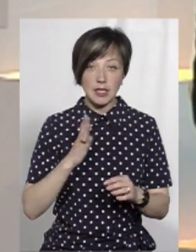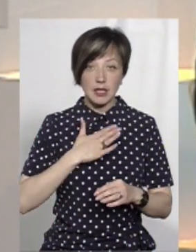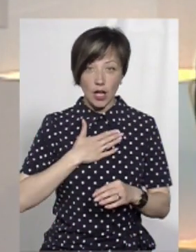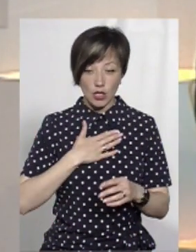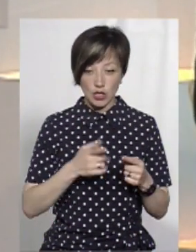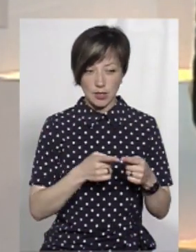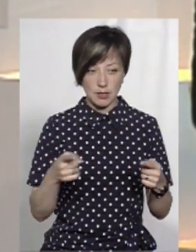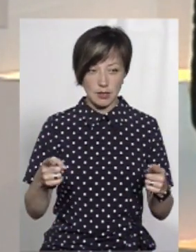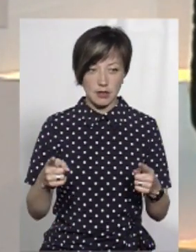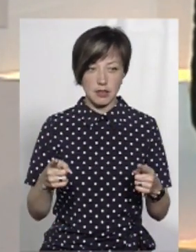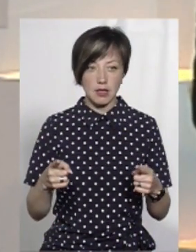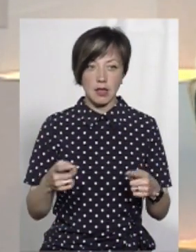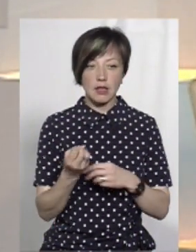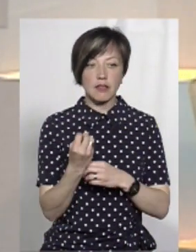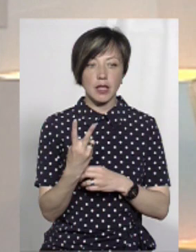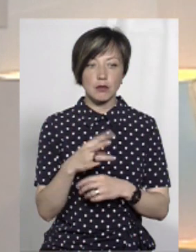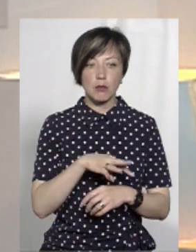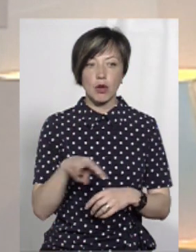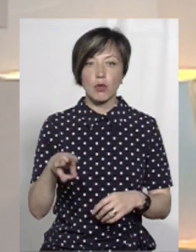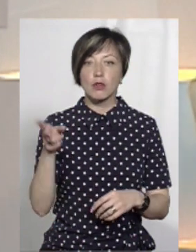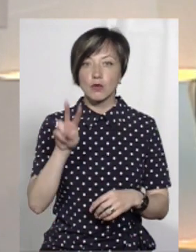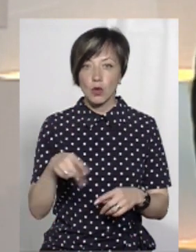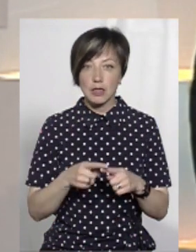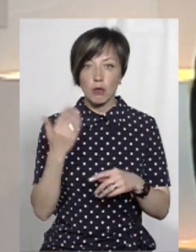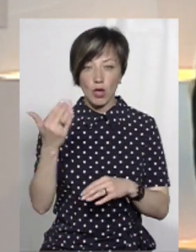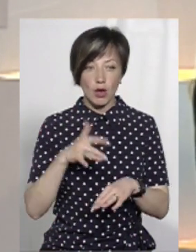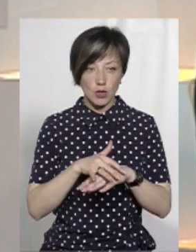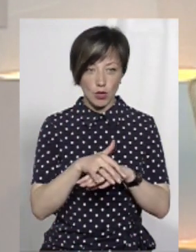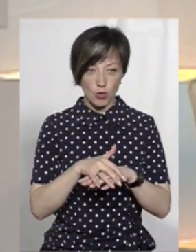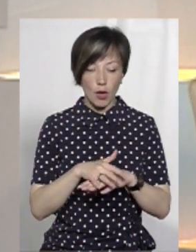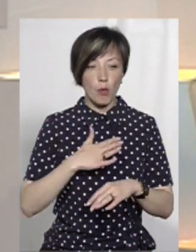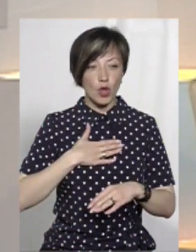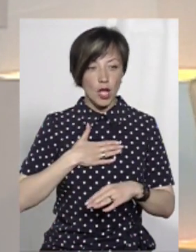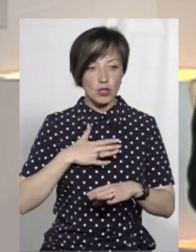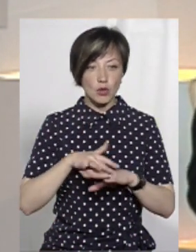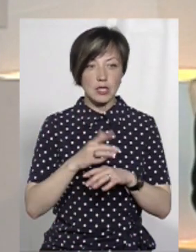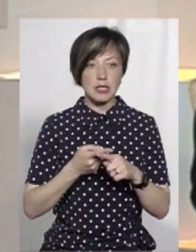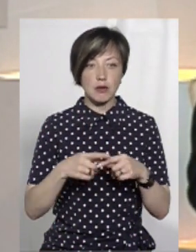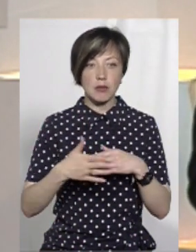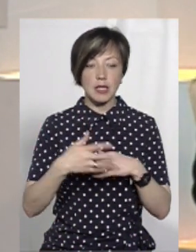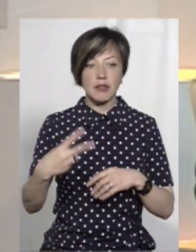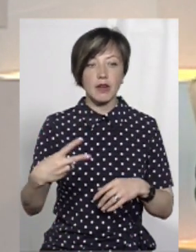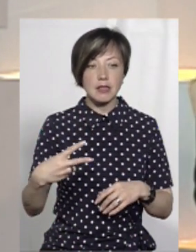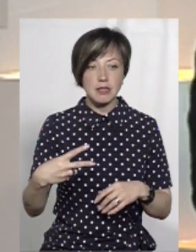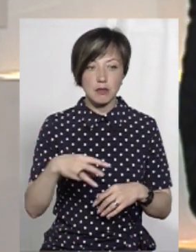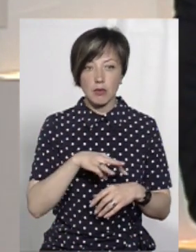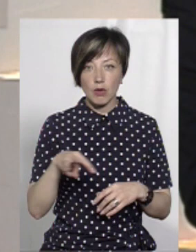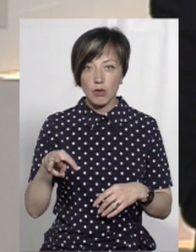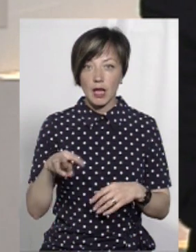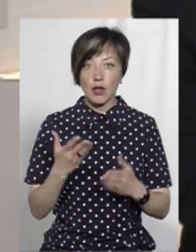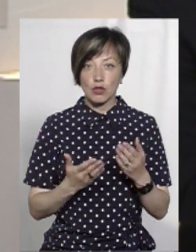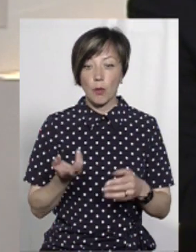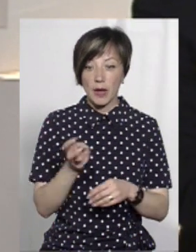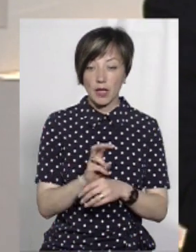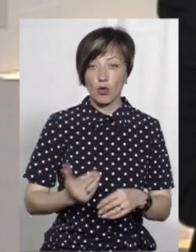нашій ділянці сягають 12 мільйонів доларів. Це по їх розрахунках. По наших розрахунках це десь біля 20. Тобто, якщо зайде